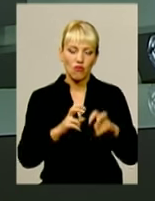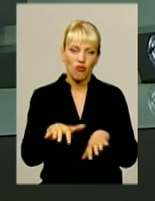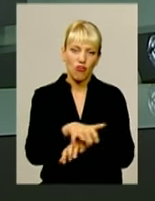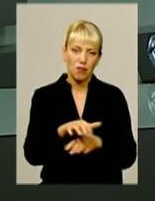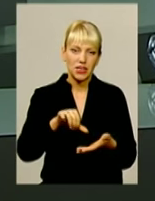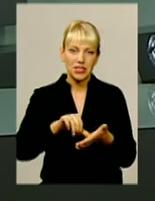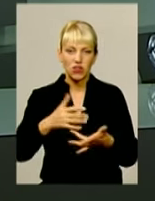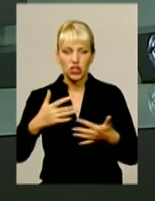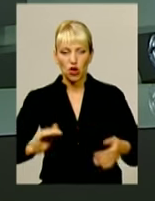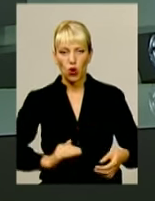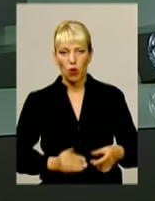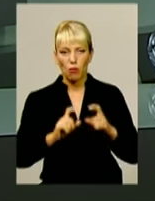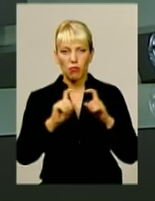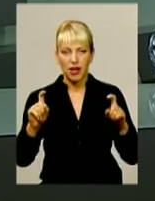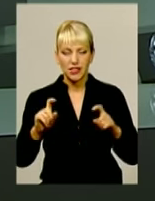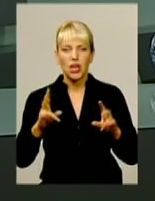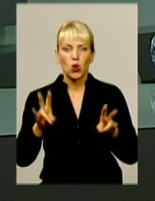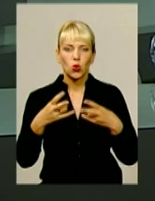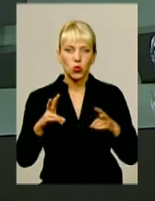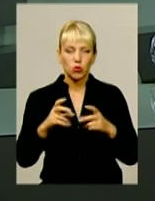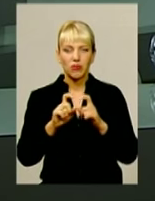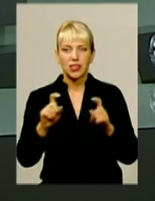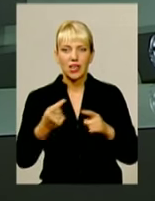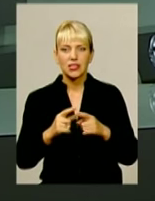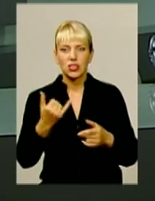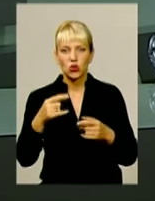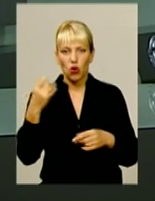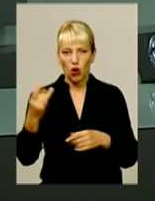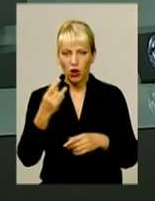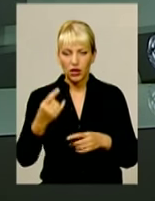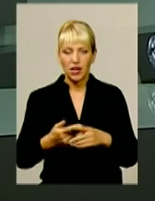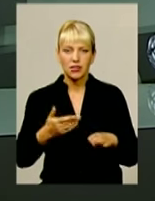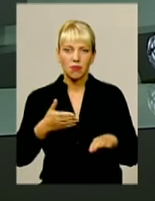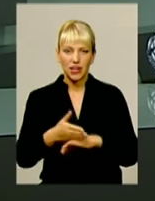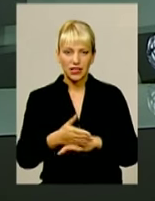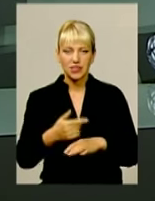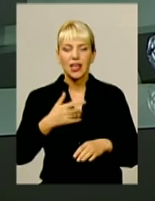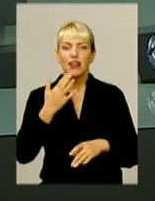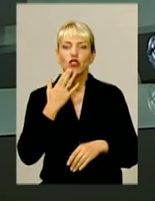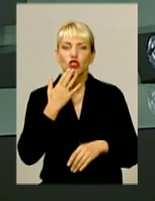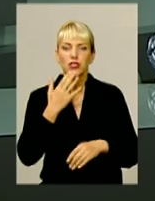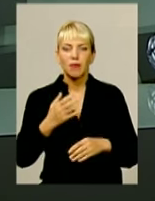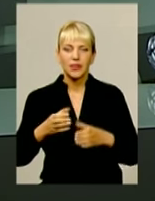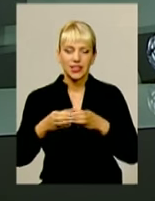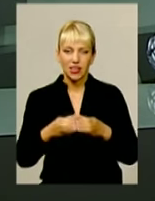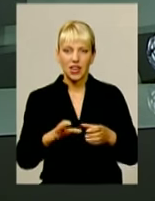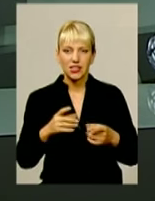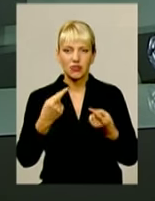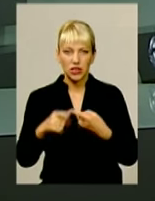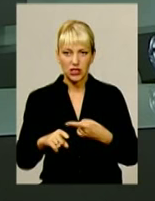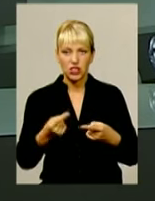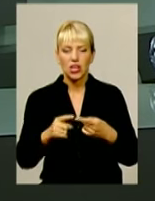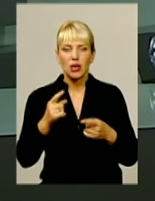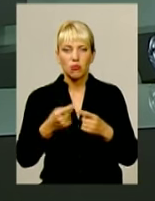компаній, клубів і трастів. Цього разу приїзд іноземної делегації принципово відрізнявся від попередніх. Адже він відбувався в